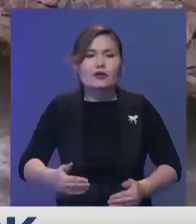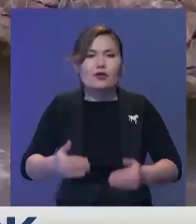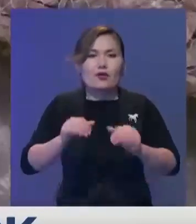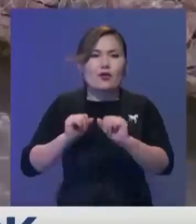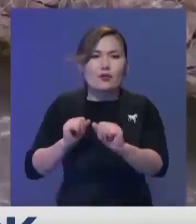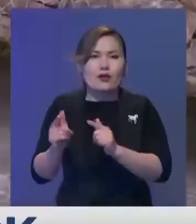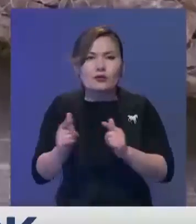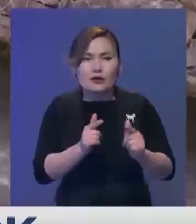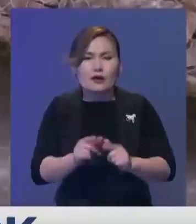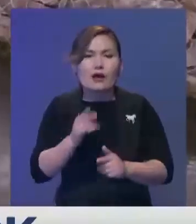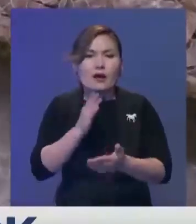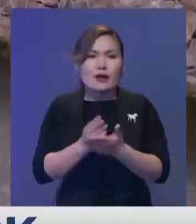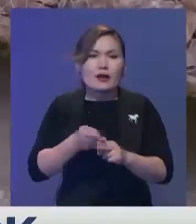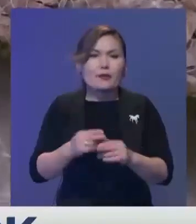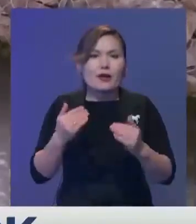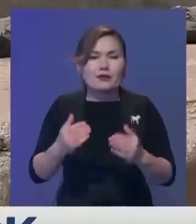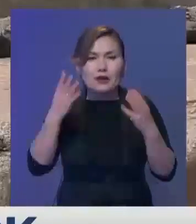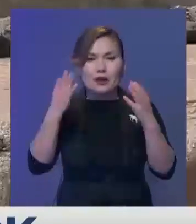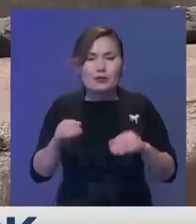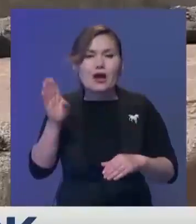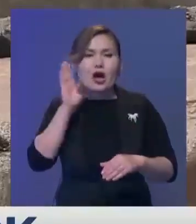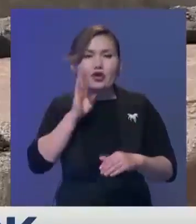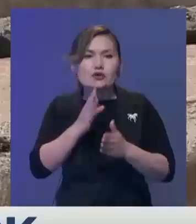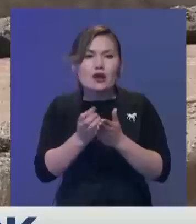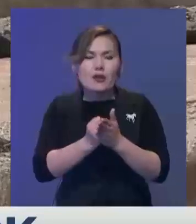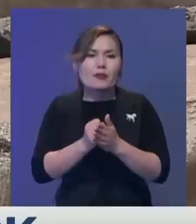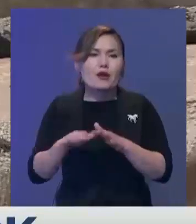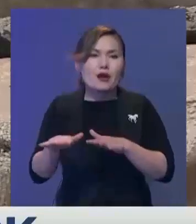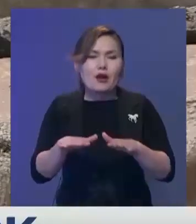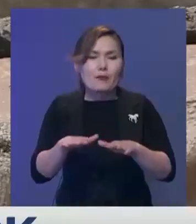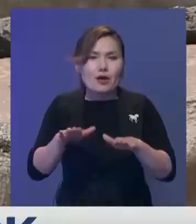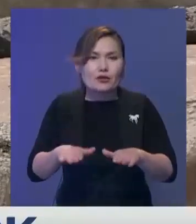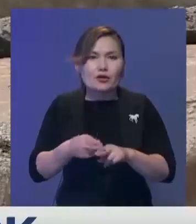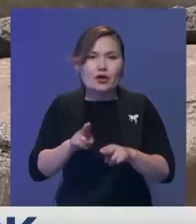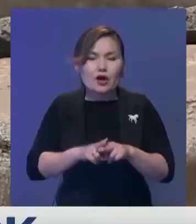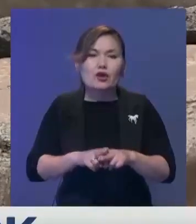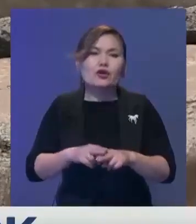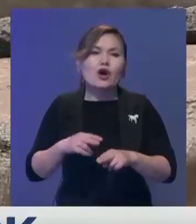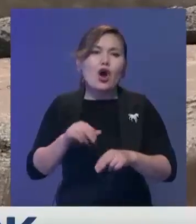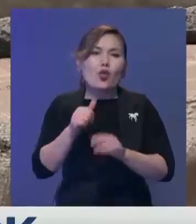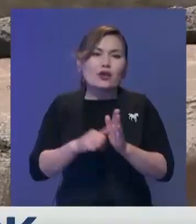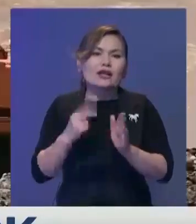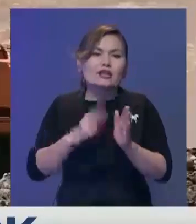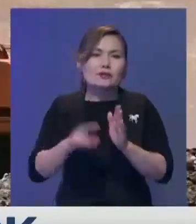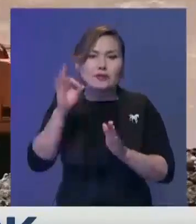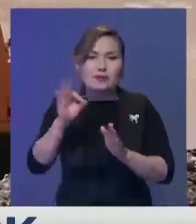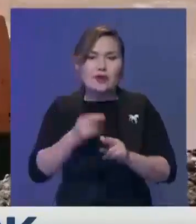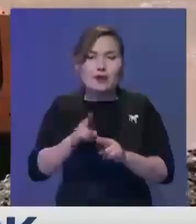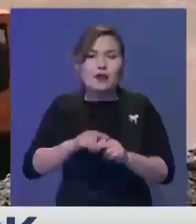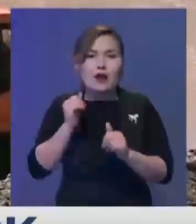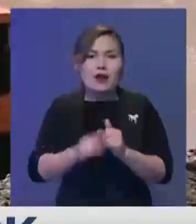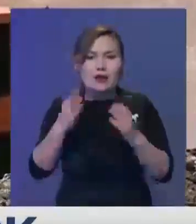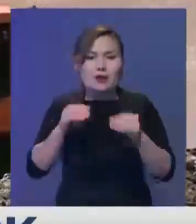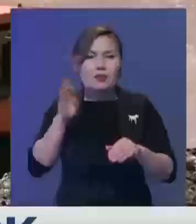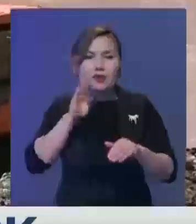магистралды канал орналасқан. Қазіргі таңда су қоймаларының орташ атолуы 16-70% құрап ұтырып. Күнділікті